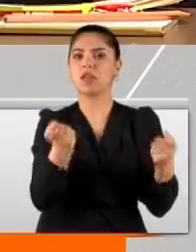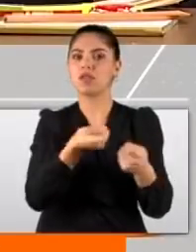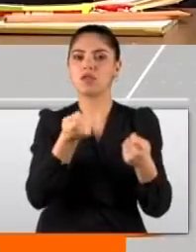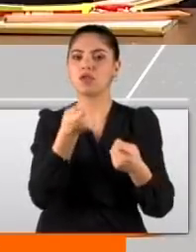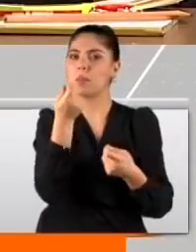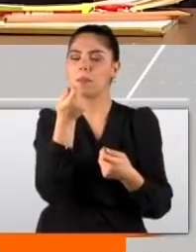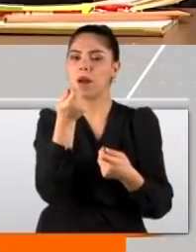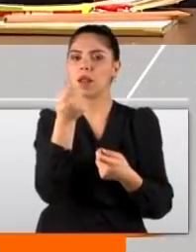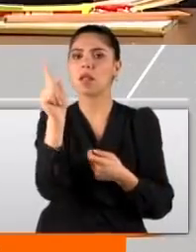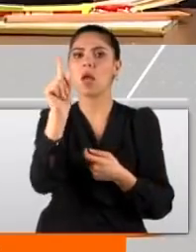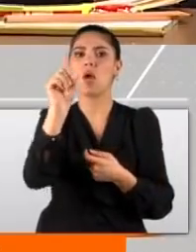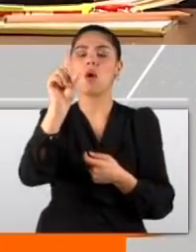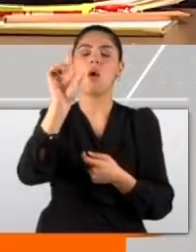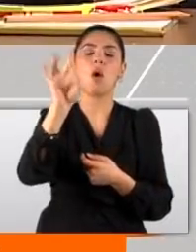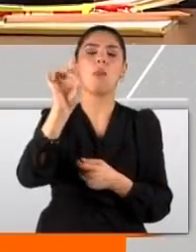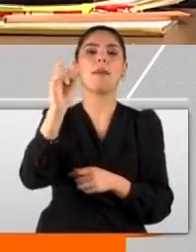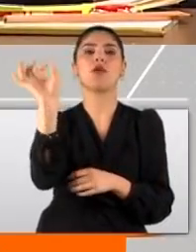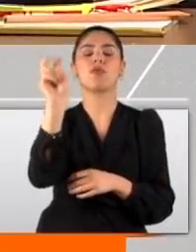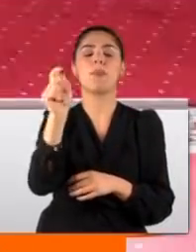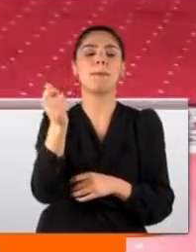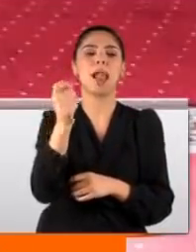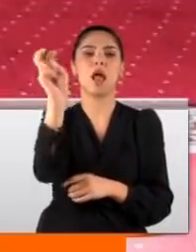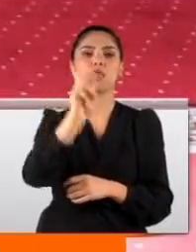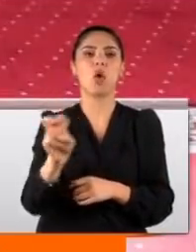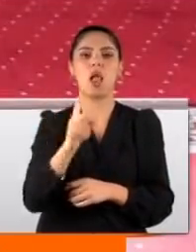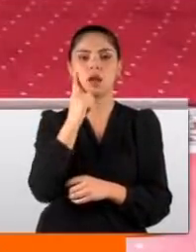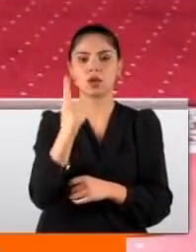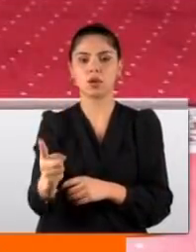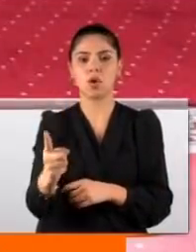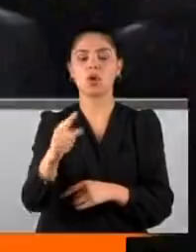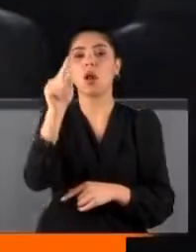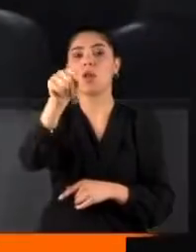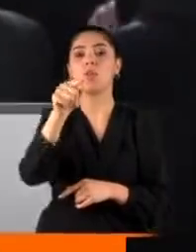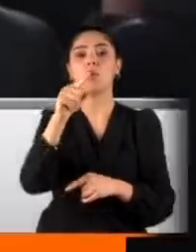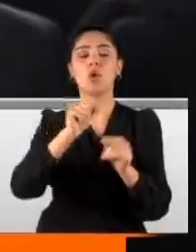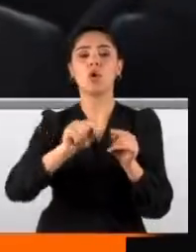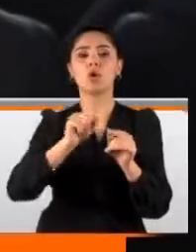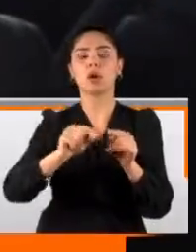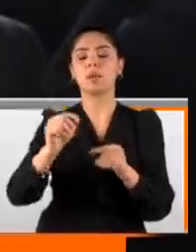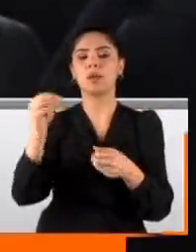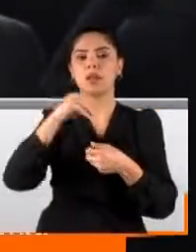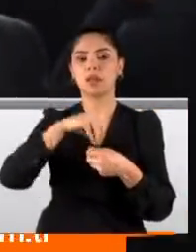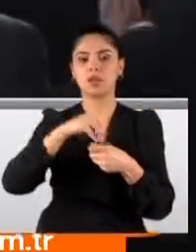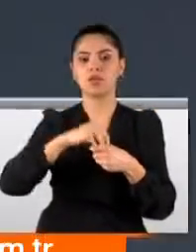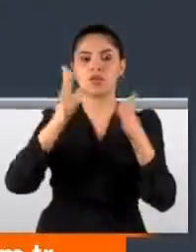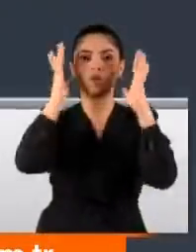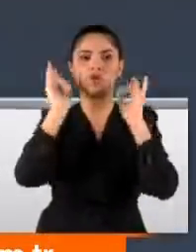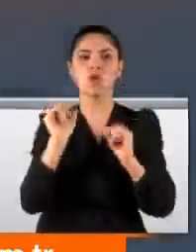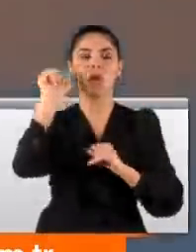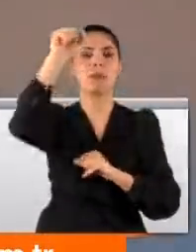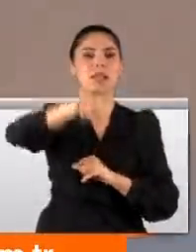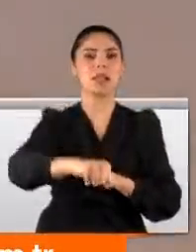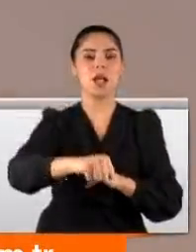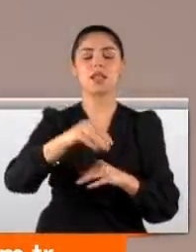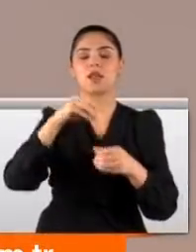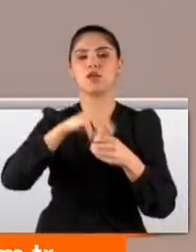yaklaşık 15 milyar dolar civarındadır. Ve Güney Kıbrıs Rum kesiminde Larnaka Büyük Camii'ne yapılan saldırı.